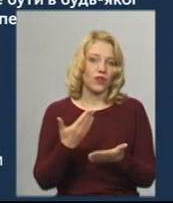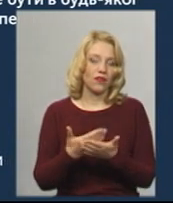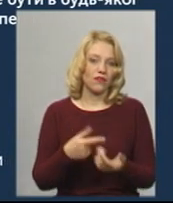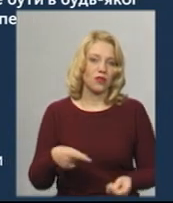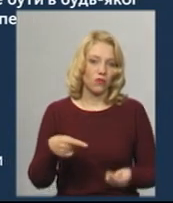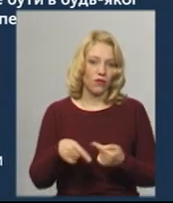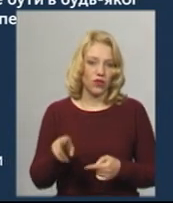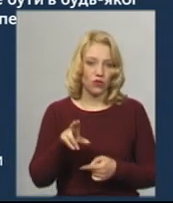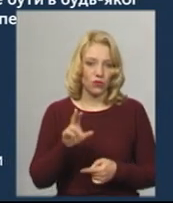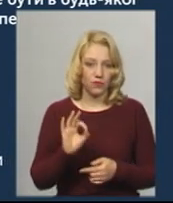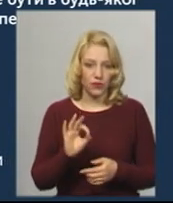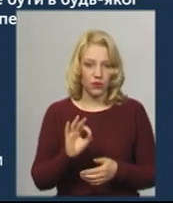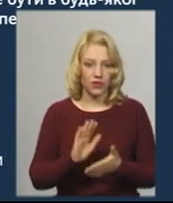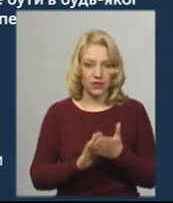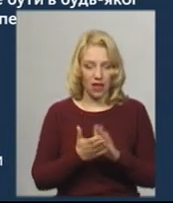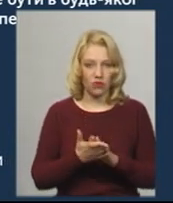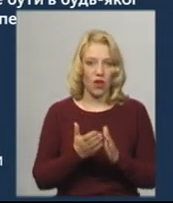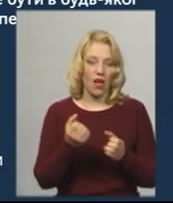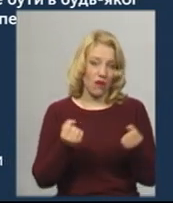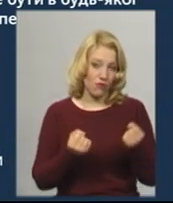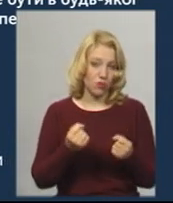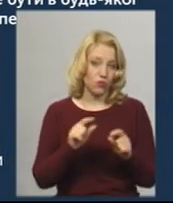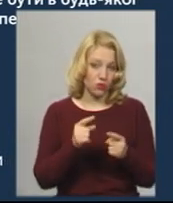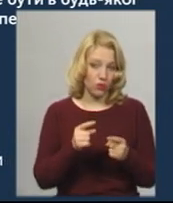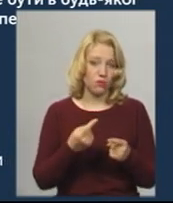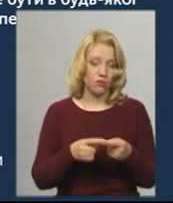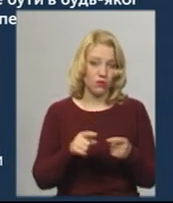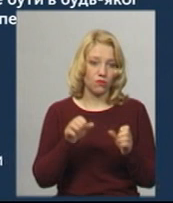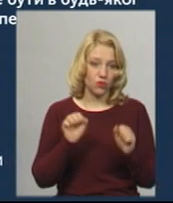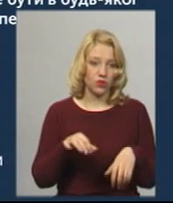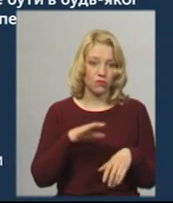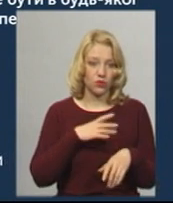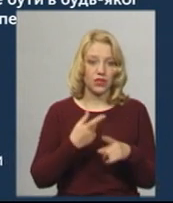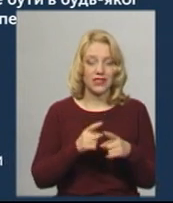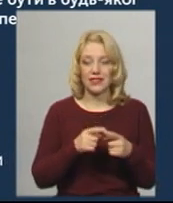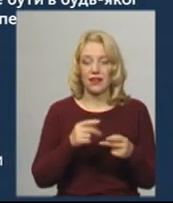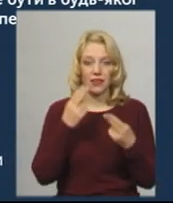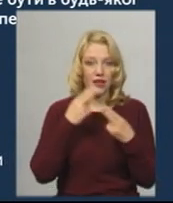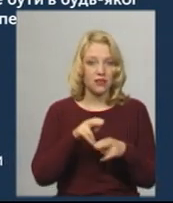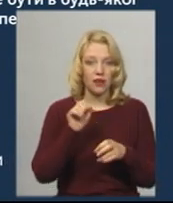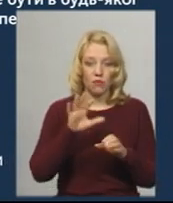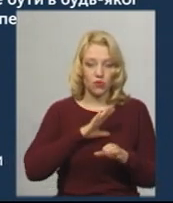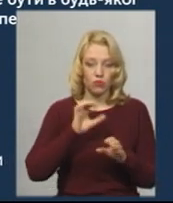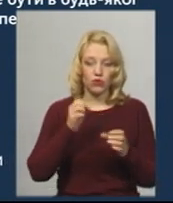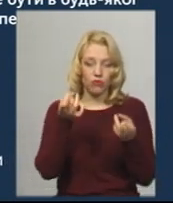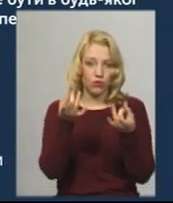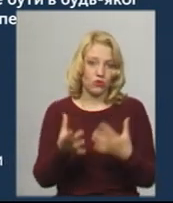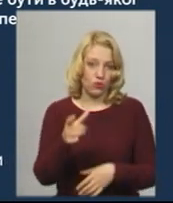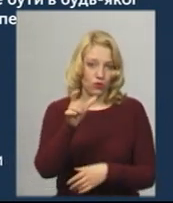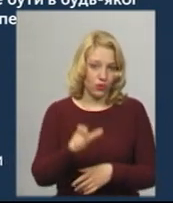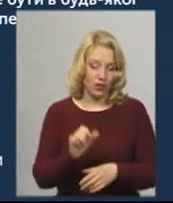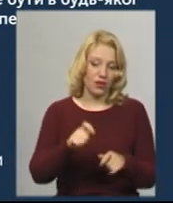стану автомобіля. Тому цілком зекономірно, що десь ця техніка може сьогодні бути в будь-якої цивільної людини, продаватися,